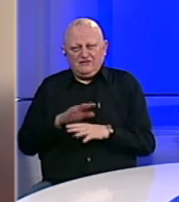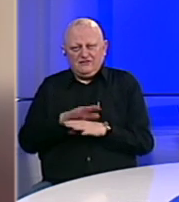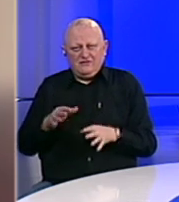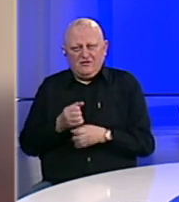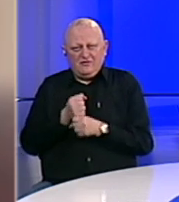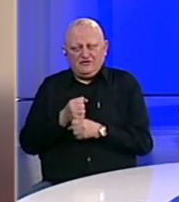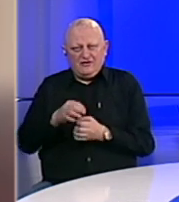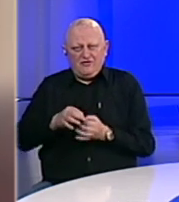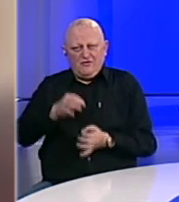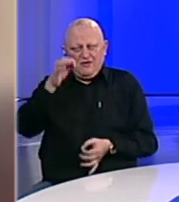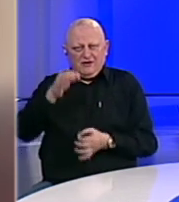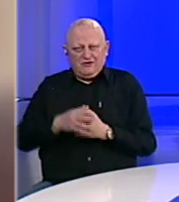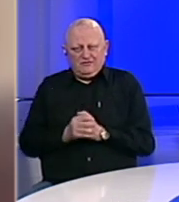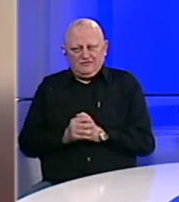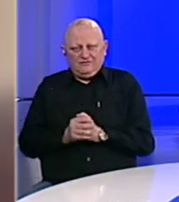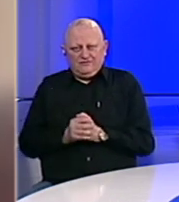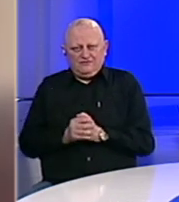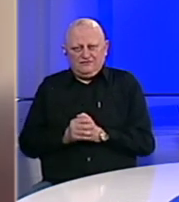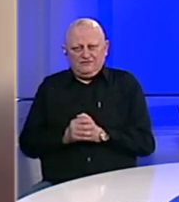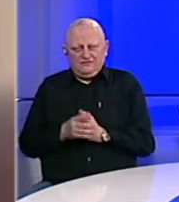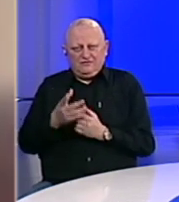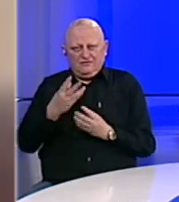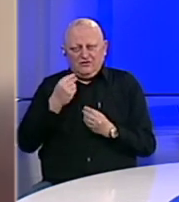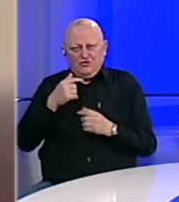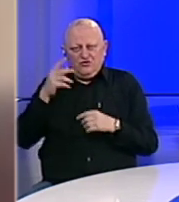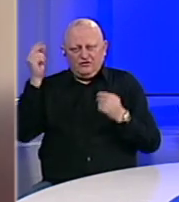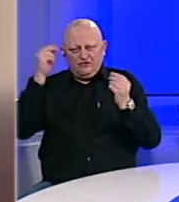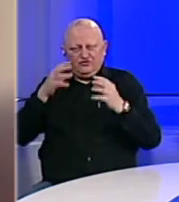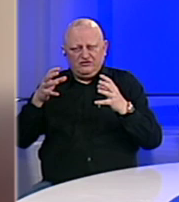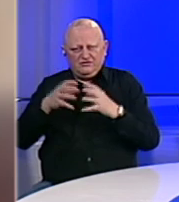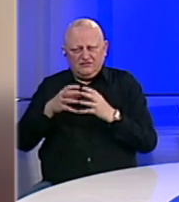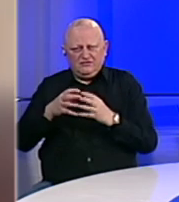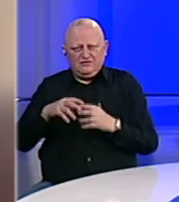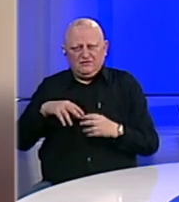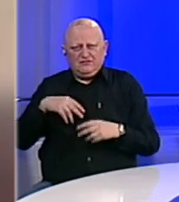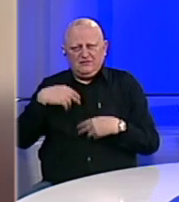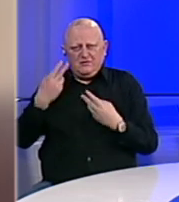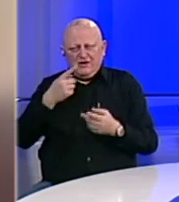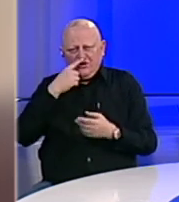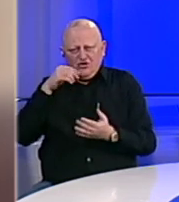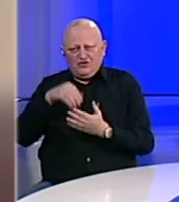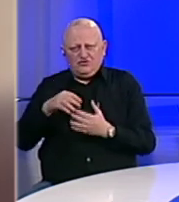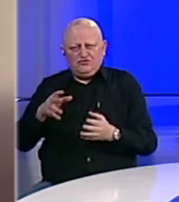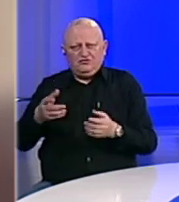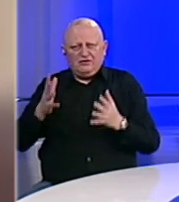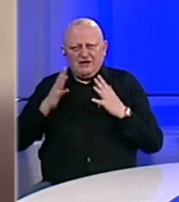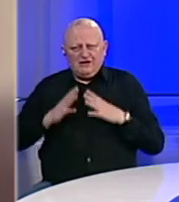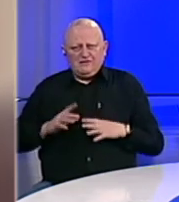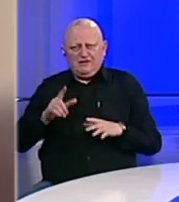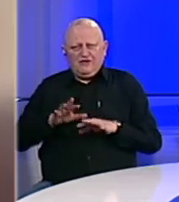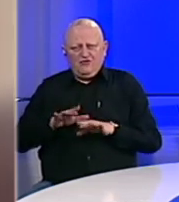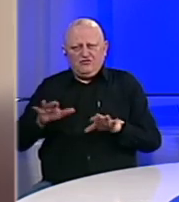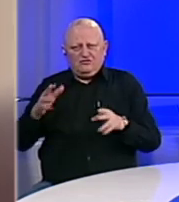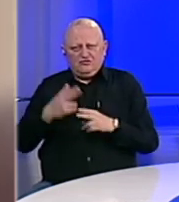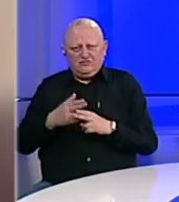pridržavamo mjera. Toliki ljudi, stručni, timovi, padaju na nos da obuzdaju ovu pandemiju.